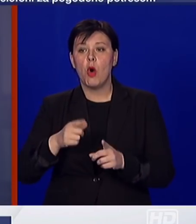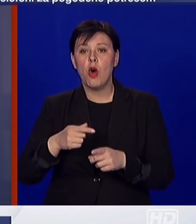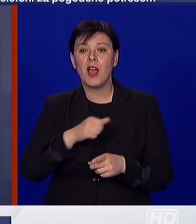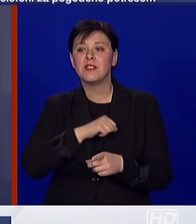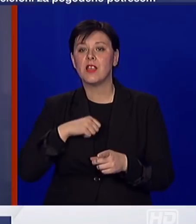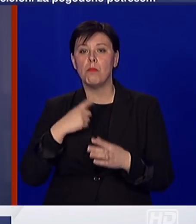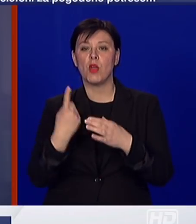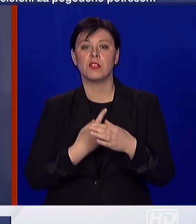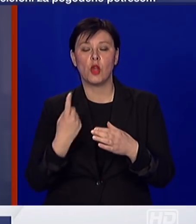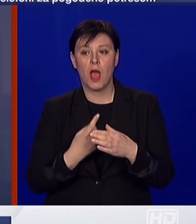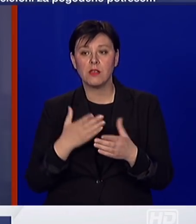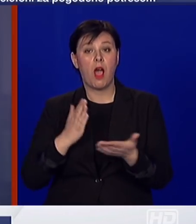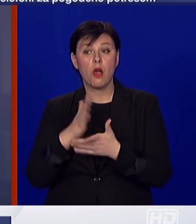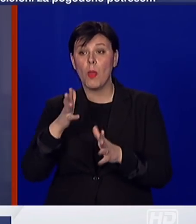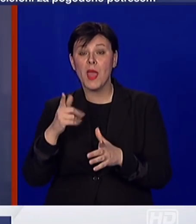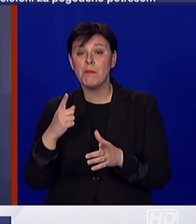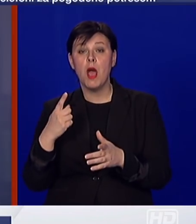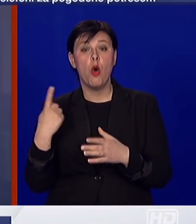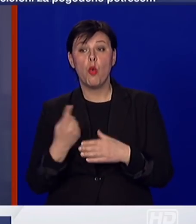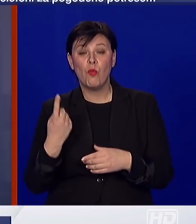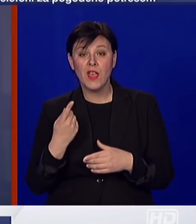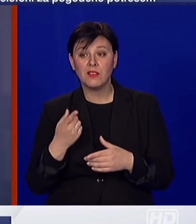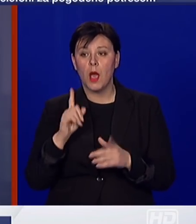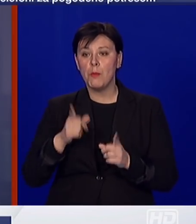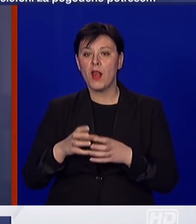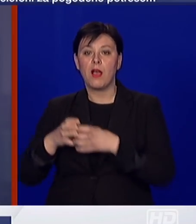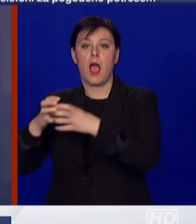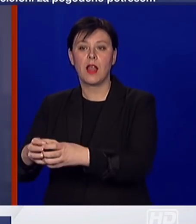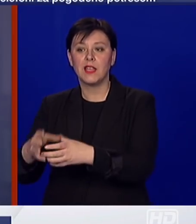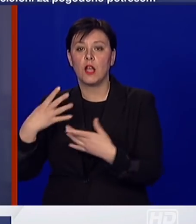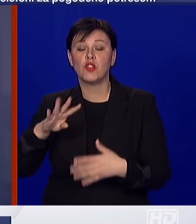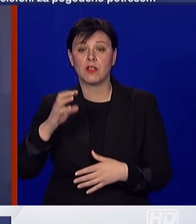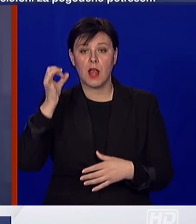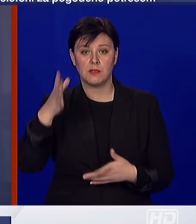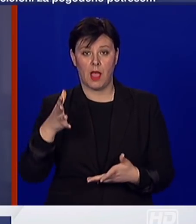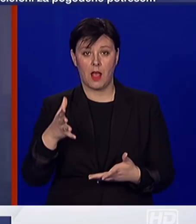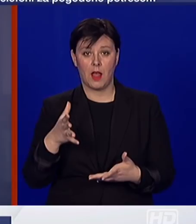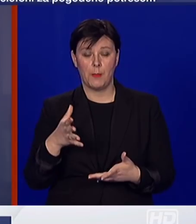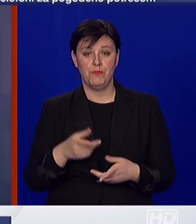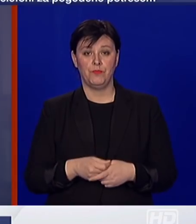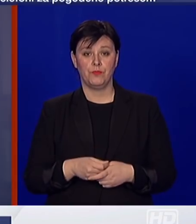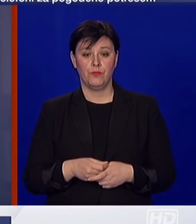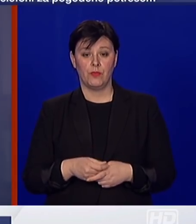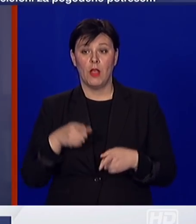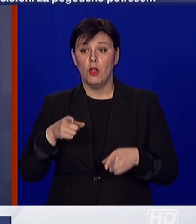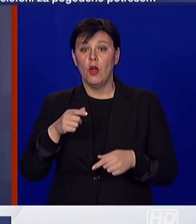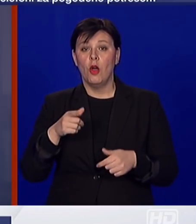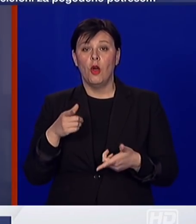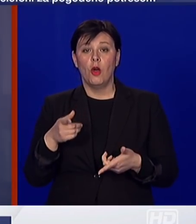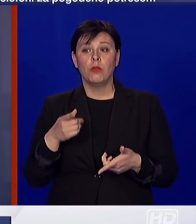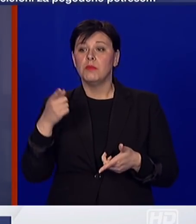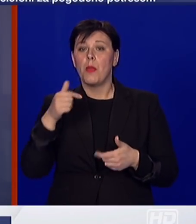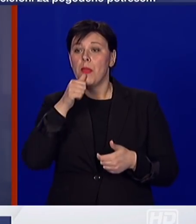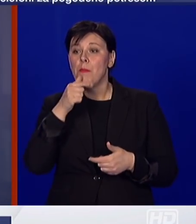uvjeta za samoizolaciju onda u karantenu kroz 14 dana, što će im onemogućiti ono zbog čega